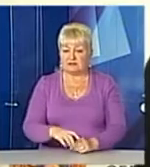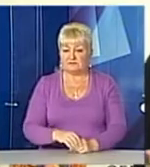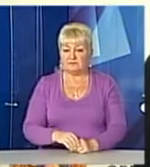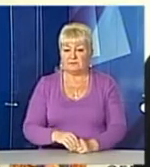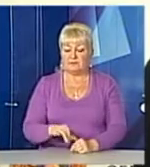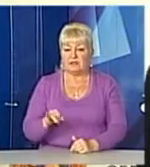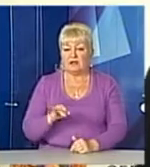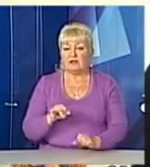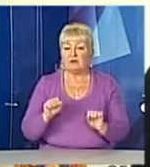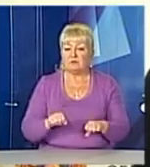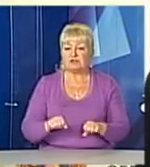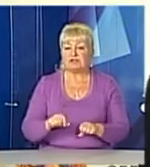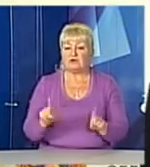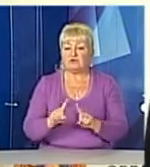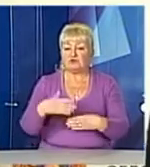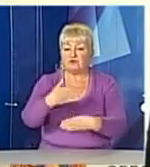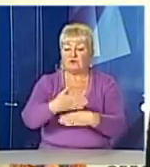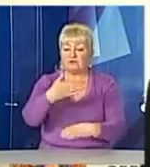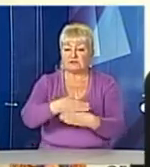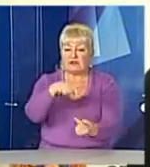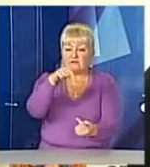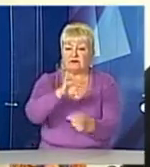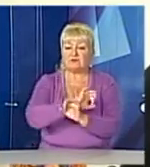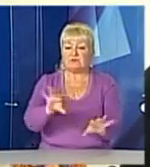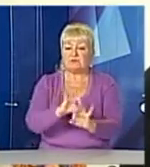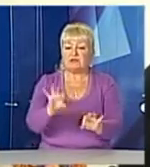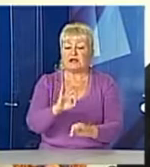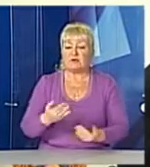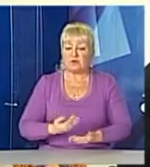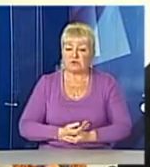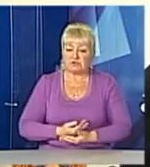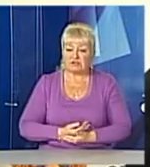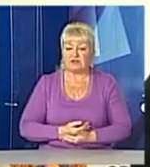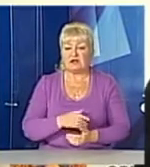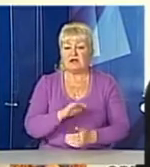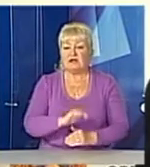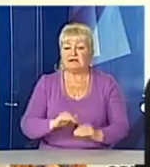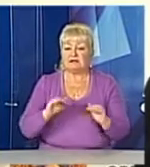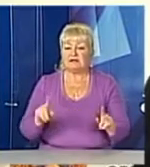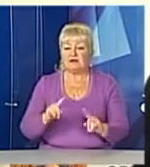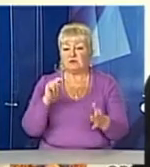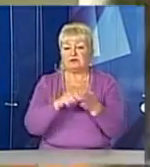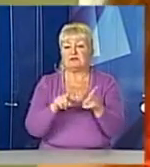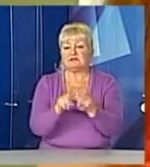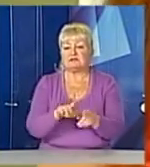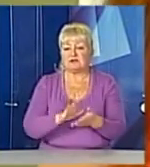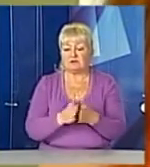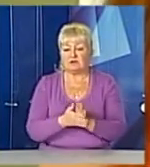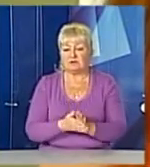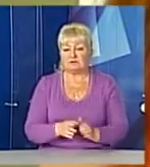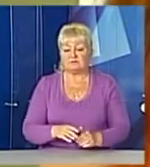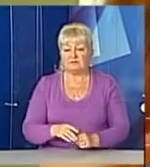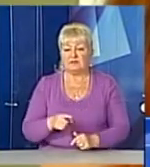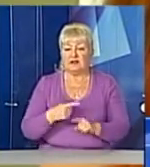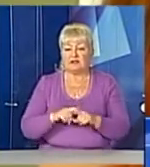важливо, що сама вистава розповідає про життя дітей, які опинилися в таких умовах. Будемо живі